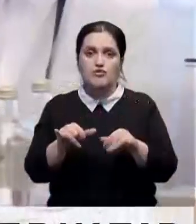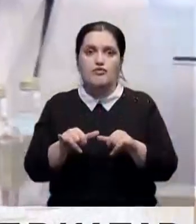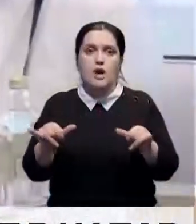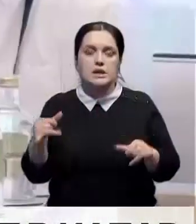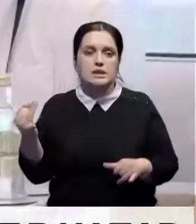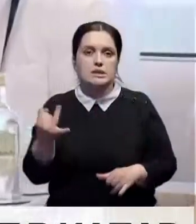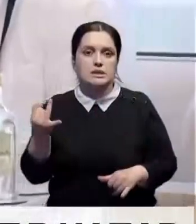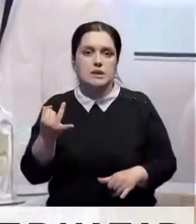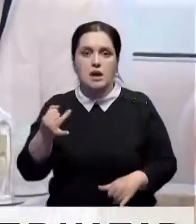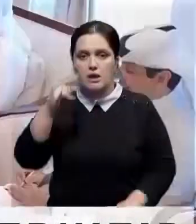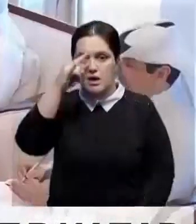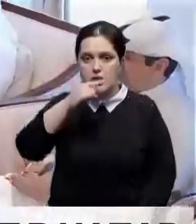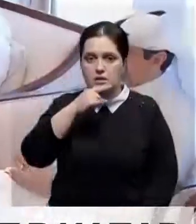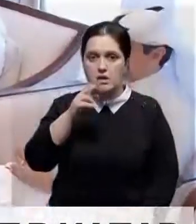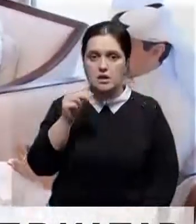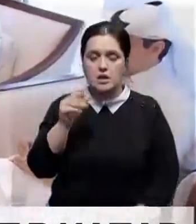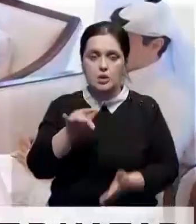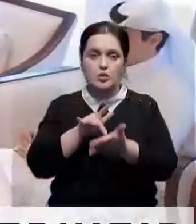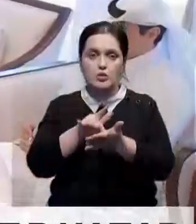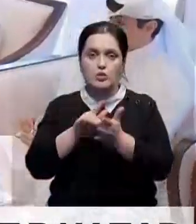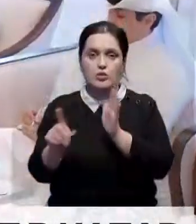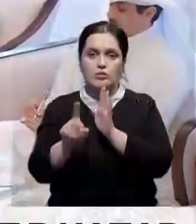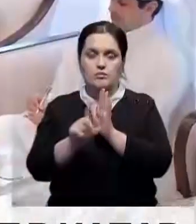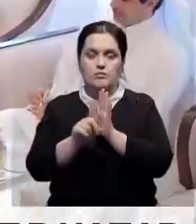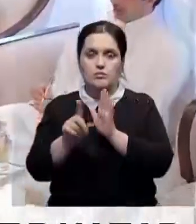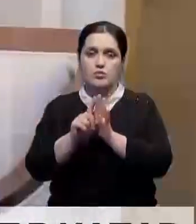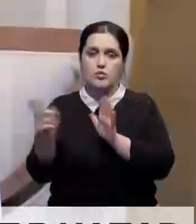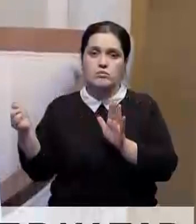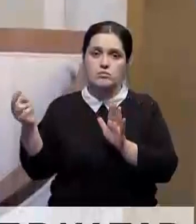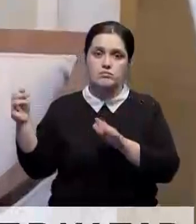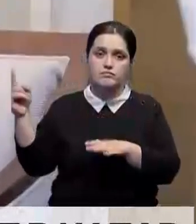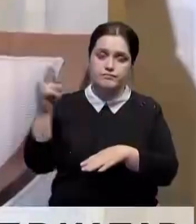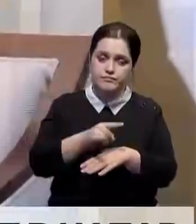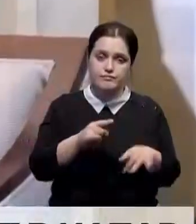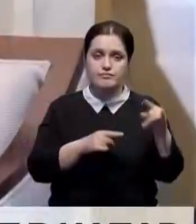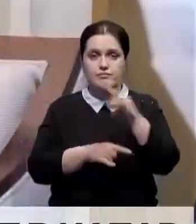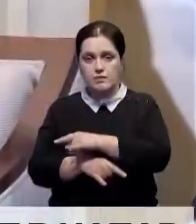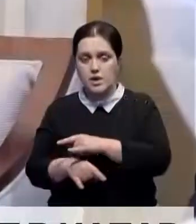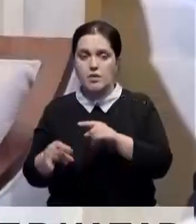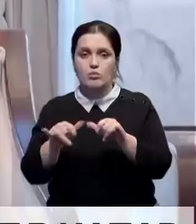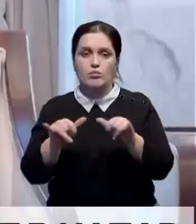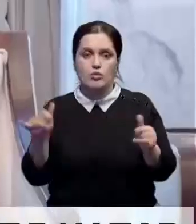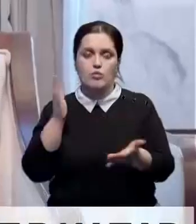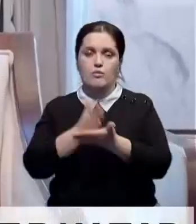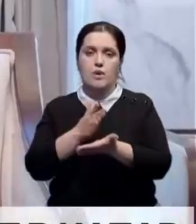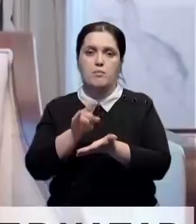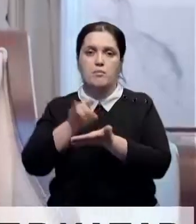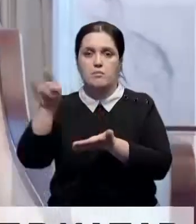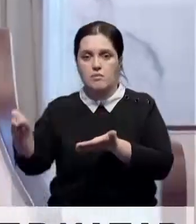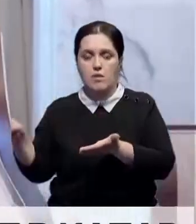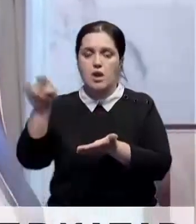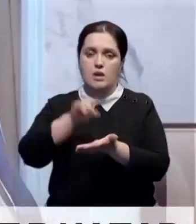казахстанцев и катарцев к туристическим поездкам по обоим направлениям. Поспособствовало этому увеличение числа прямых рейсов